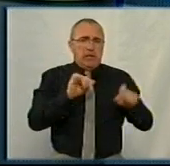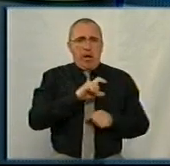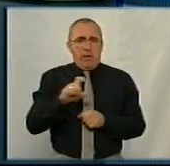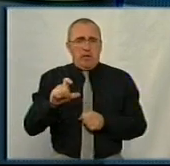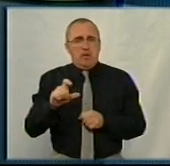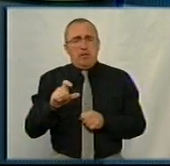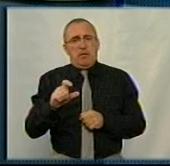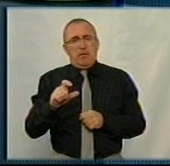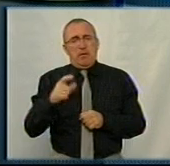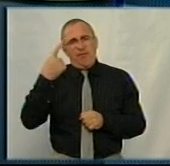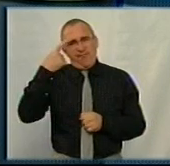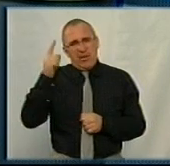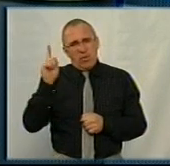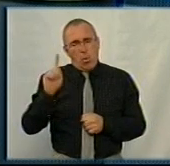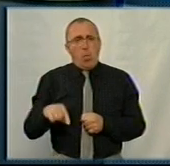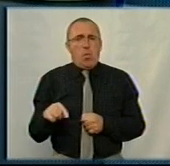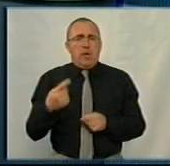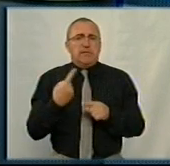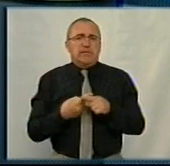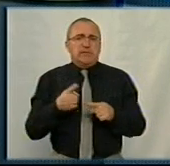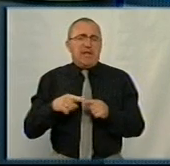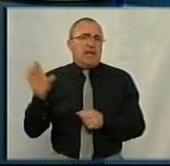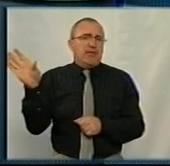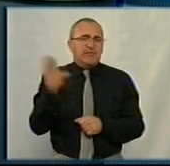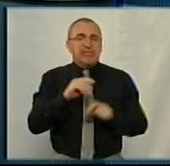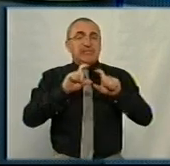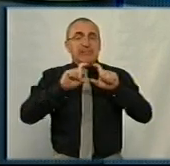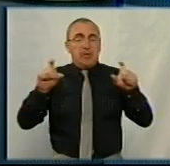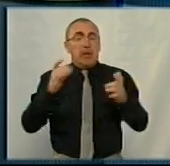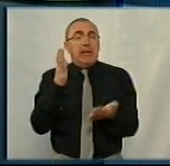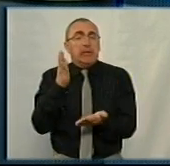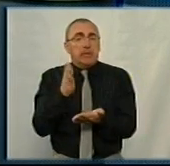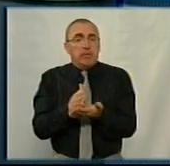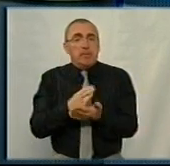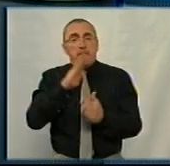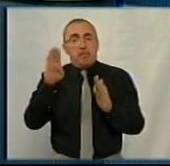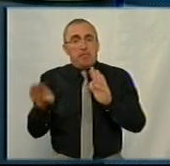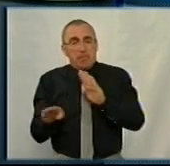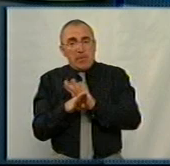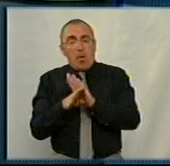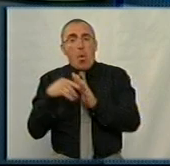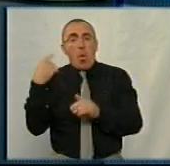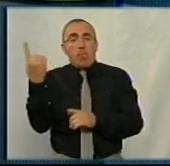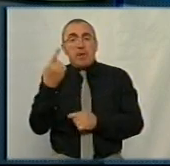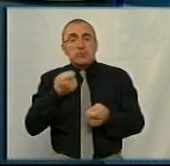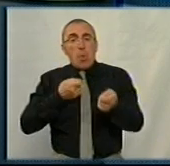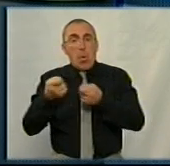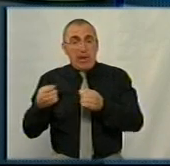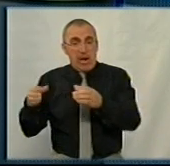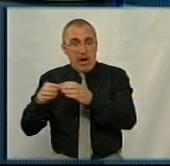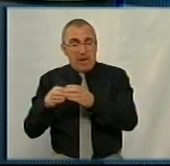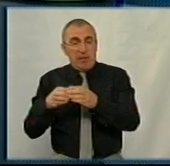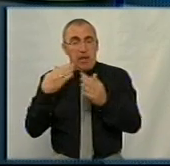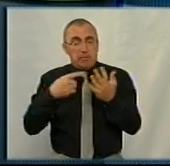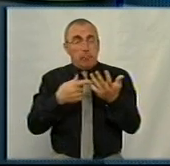відомі. Це всі заклади, які існують підтримкування обласної ради. Якщо потрібно, можемо їх на пальцях